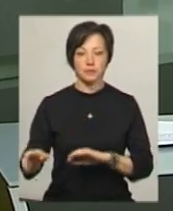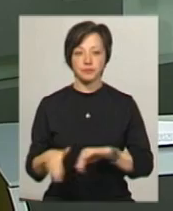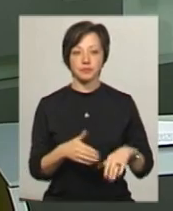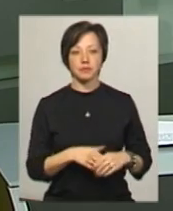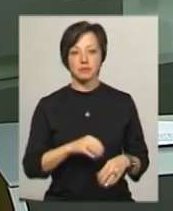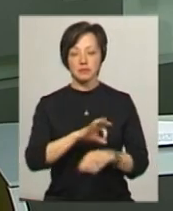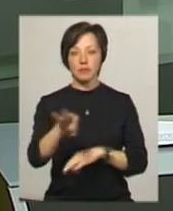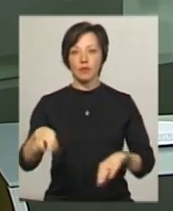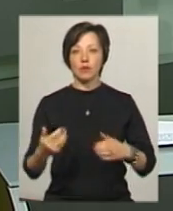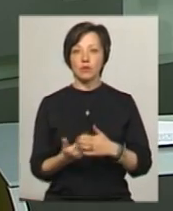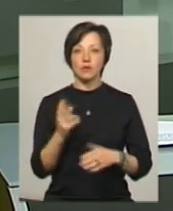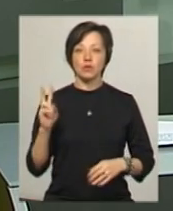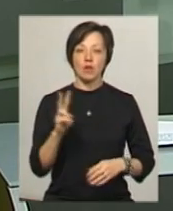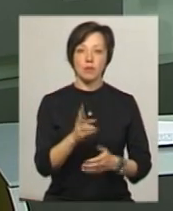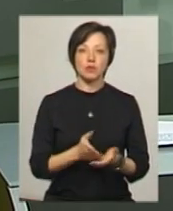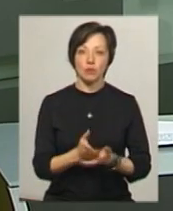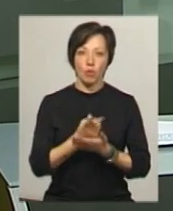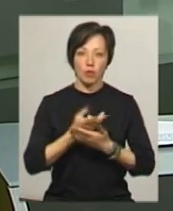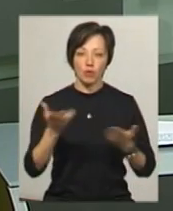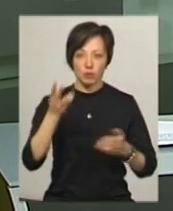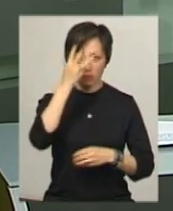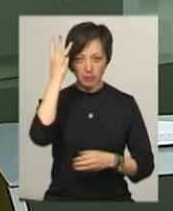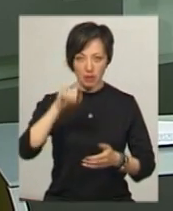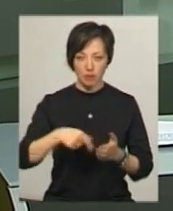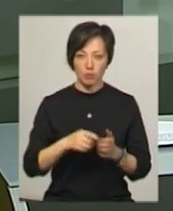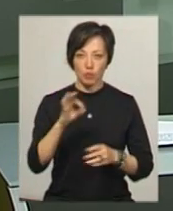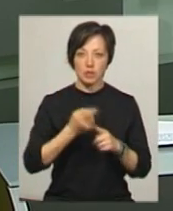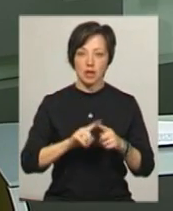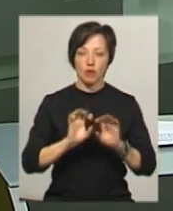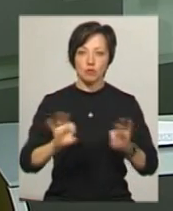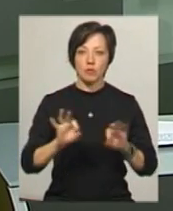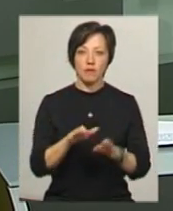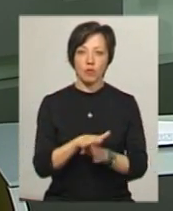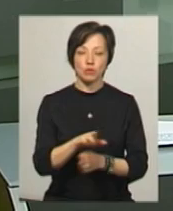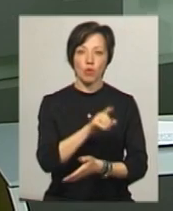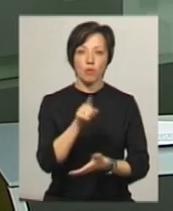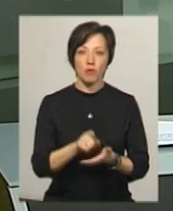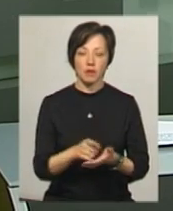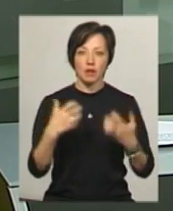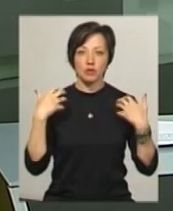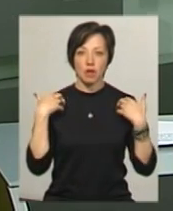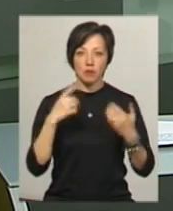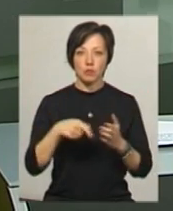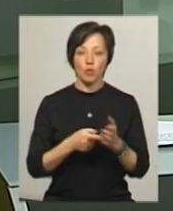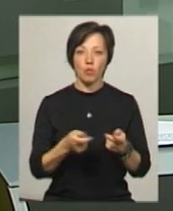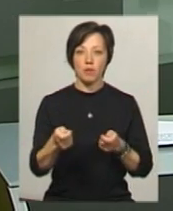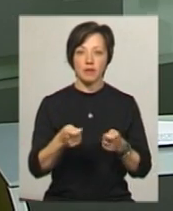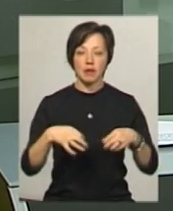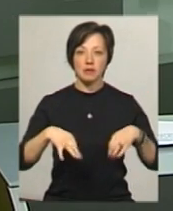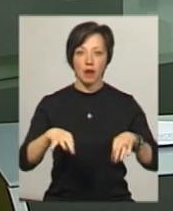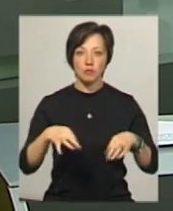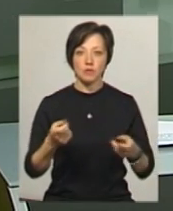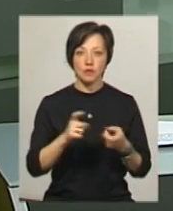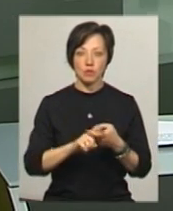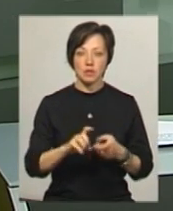Проєкт нових тролейбусних маршрутів оприлюднили в Хмельницькому Про це розповів виконуючий обов'язки начальника міського управління транспорту